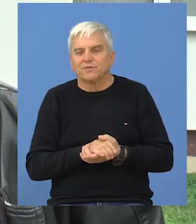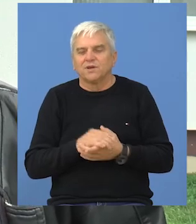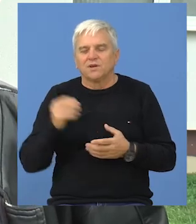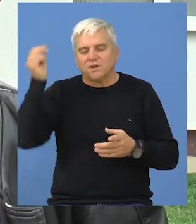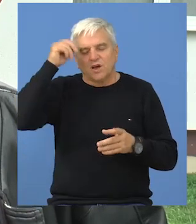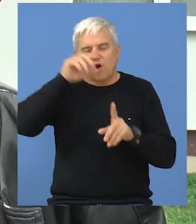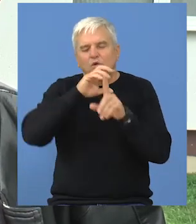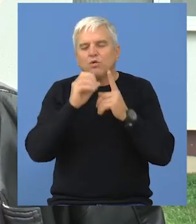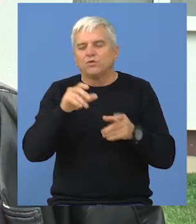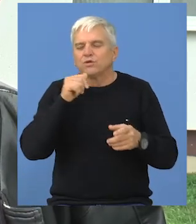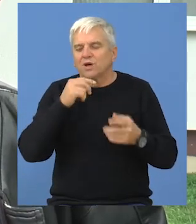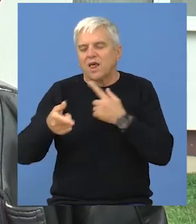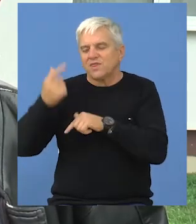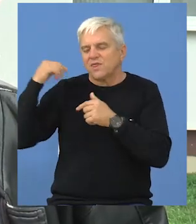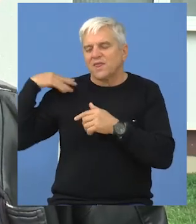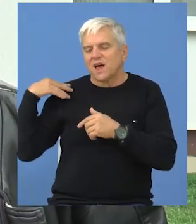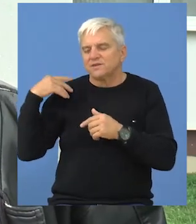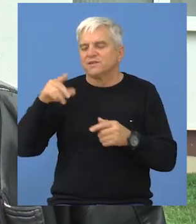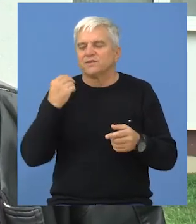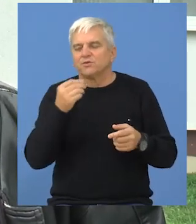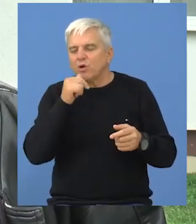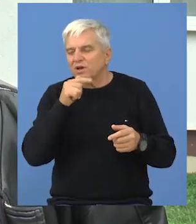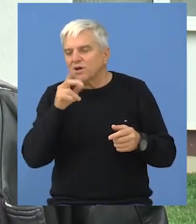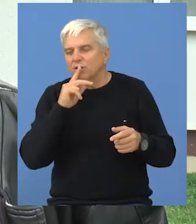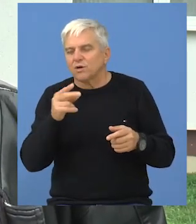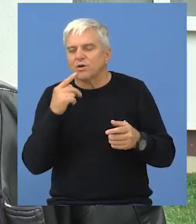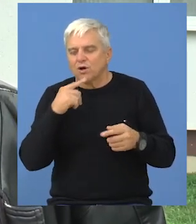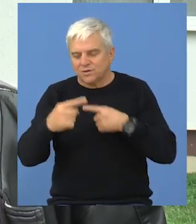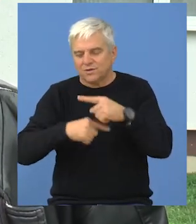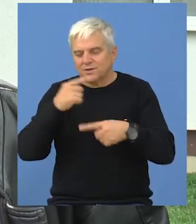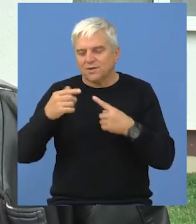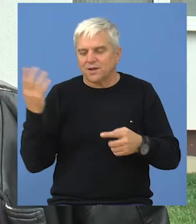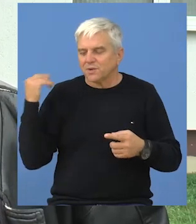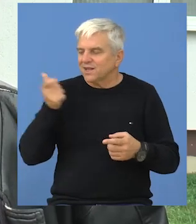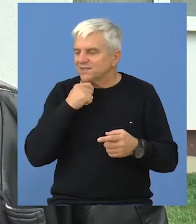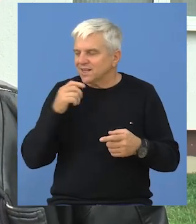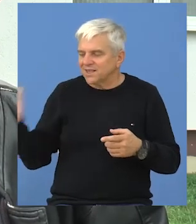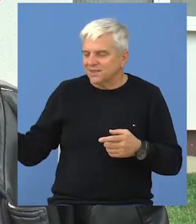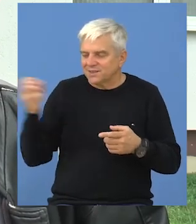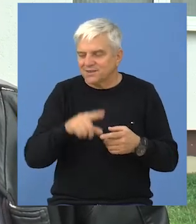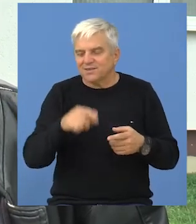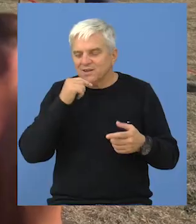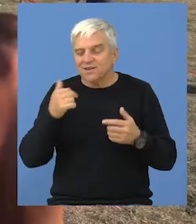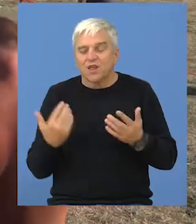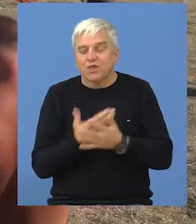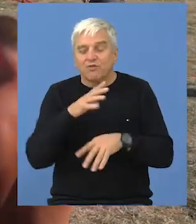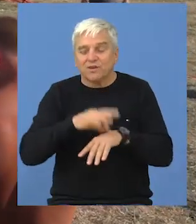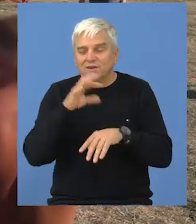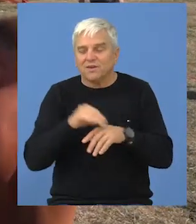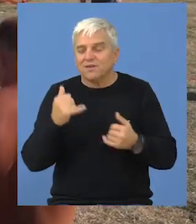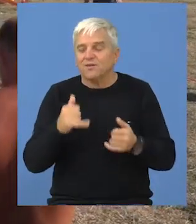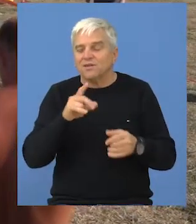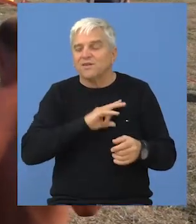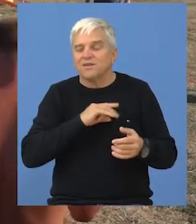Kulturno nasljeđe podrazumljava dobra, koja su nasljeđena od prethodnih generacija ili se stvaraju